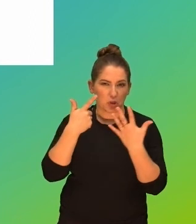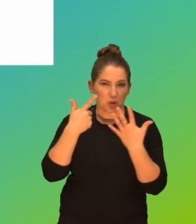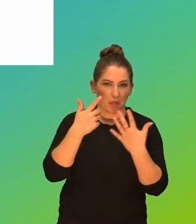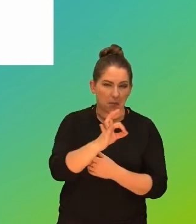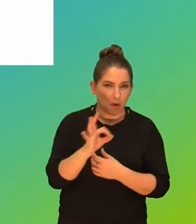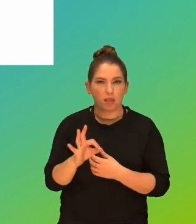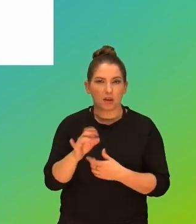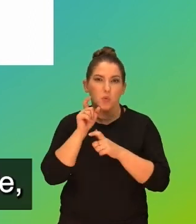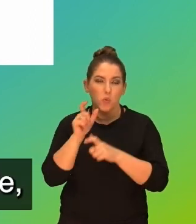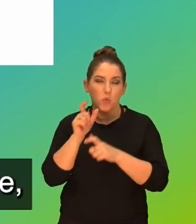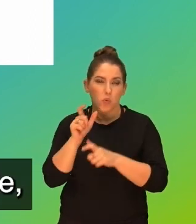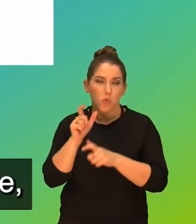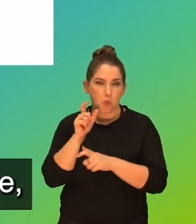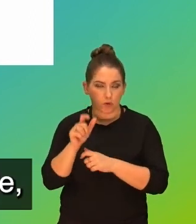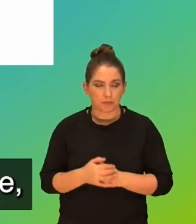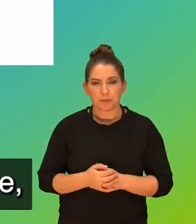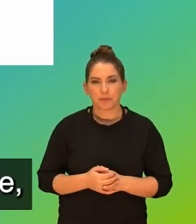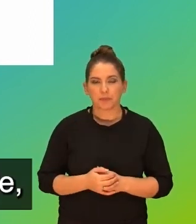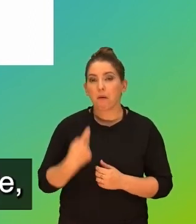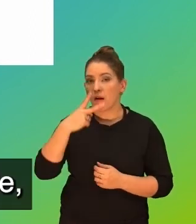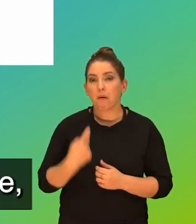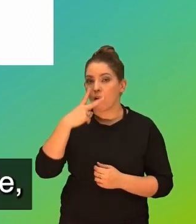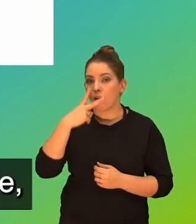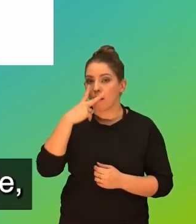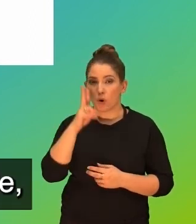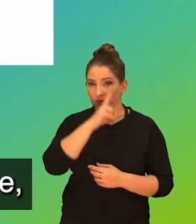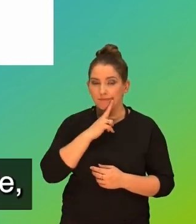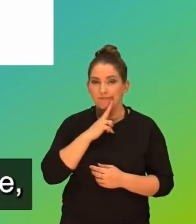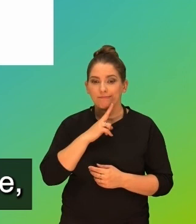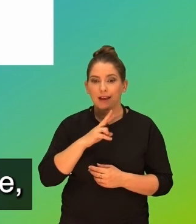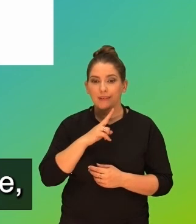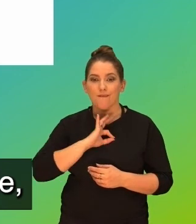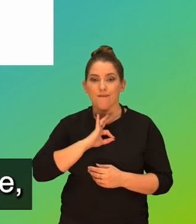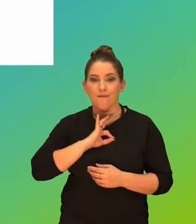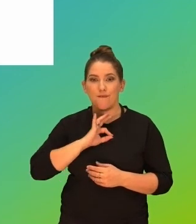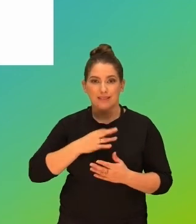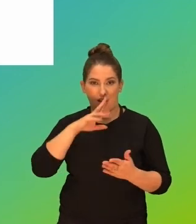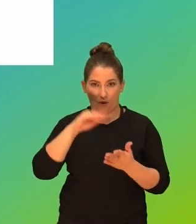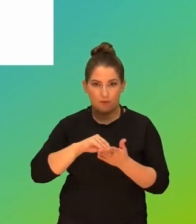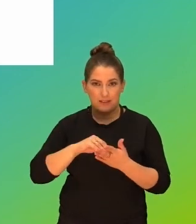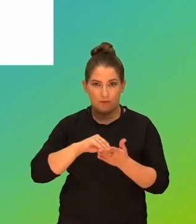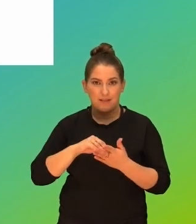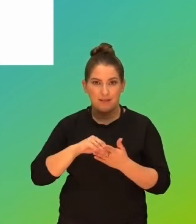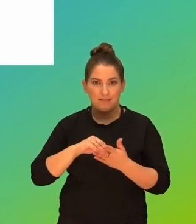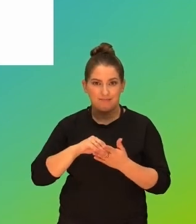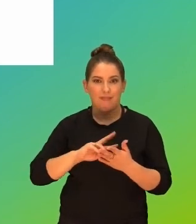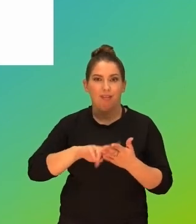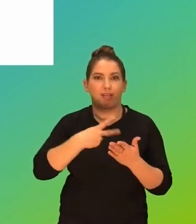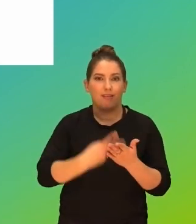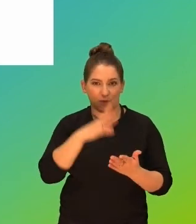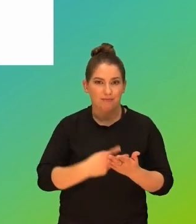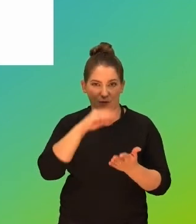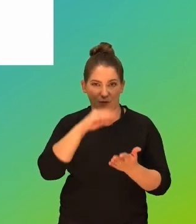takich zgłoszeń, więc widzimy, że rodzice przekładają własne doświadczenie w sieci życzeniowo na